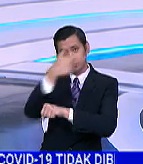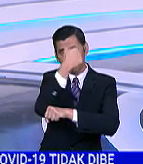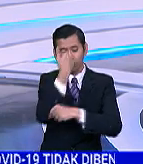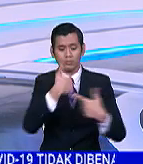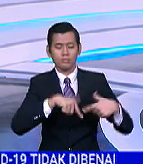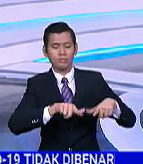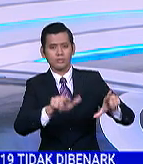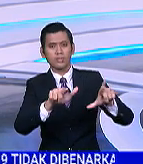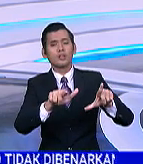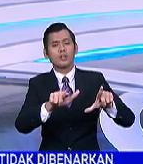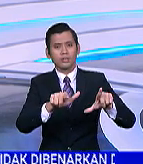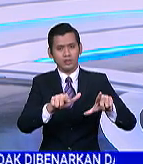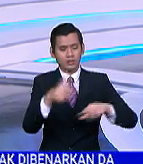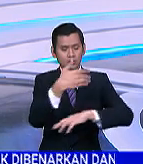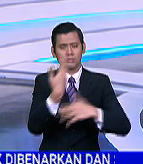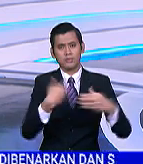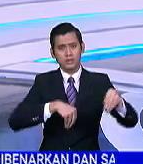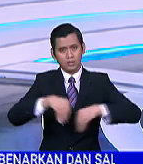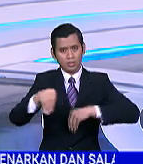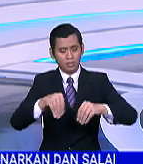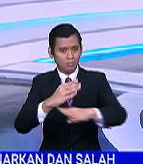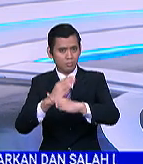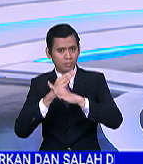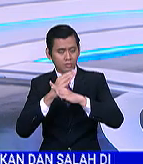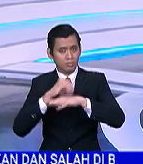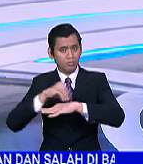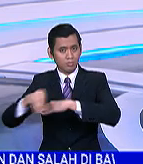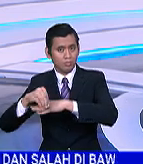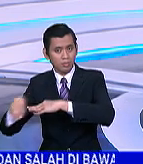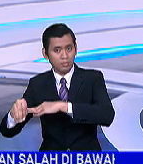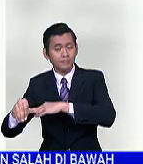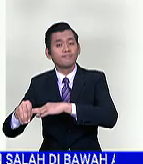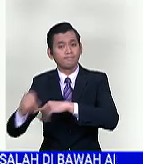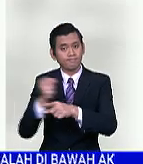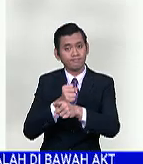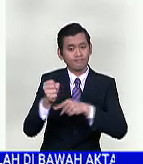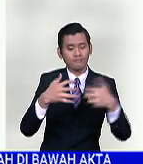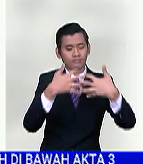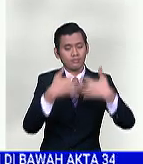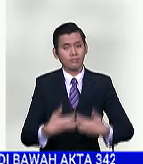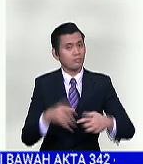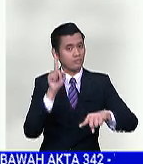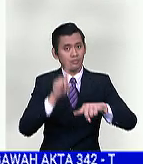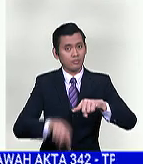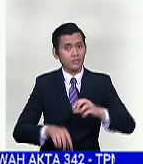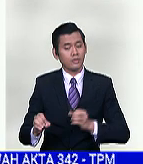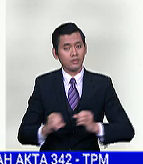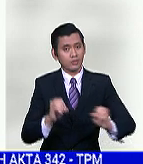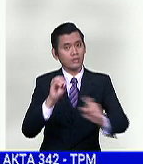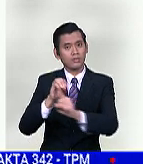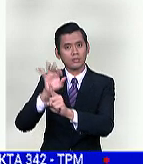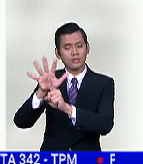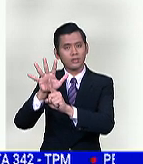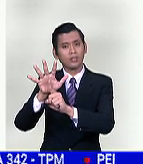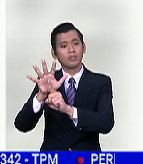pelaksanaan sekatan pergerakan bagi membendung jangkitan. Sektor perkilangan yang tidak dibenarkan beroperasi juga memberi kesan